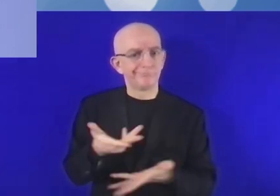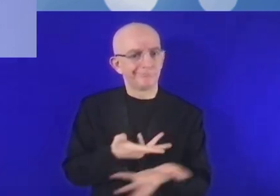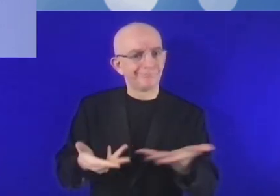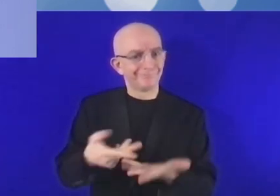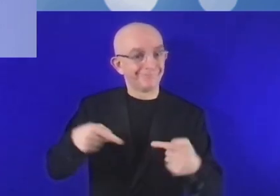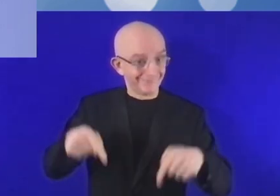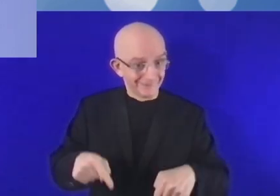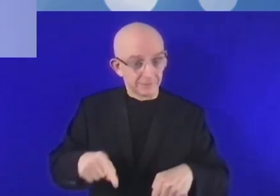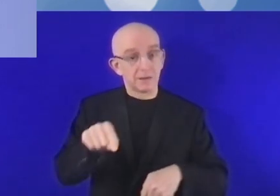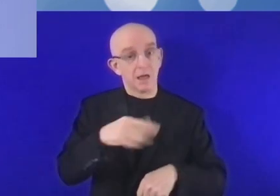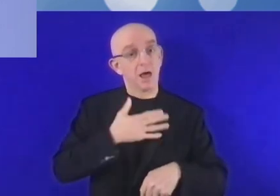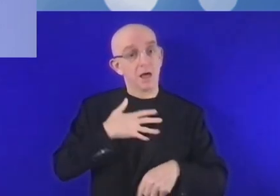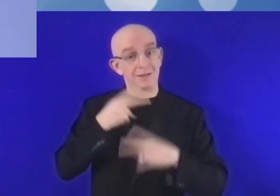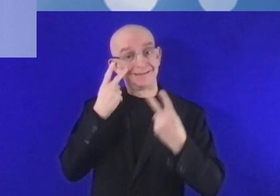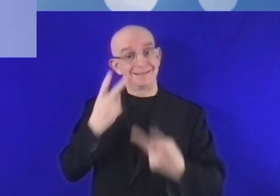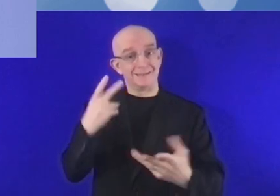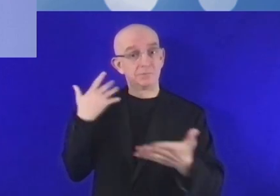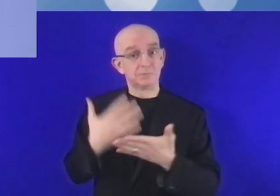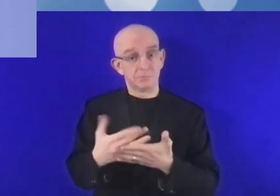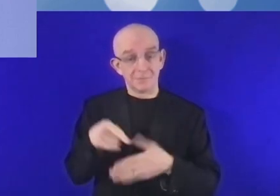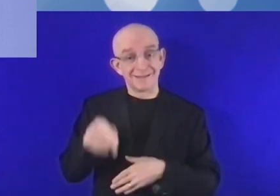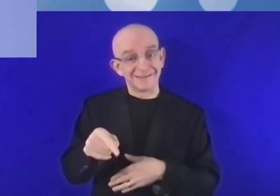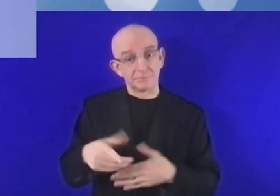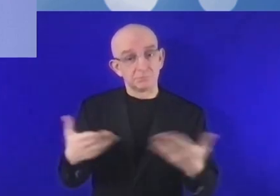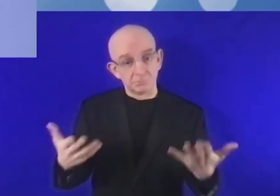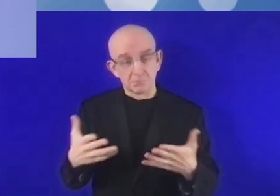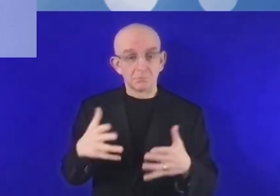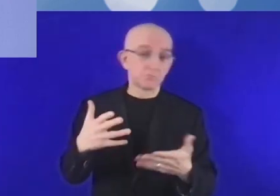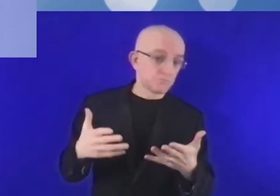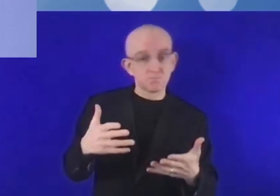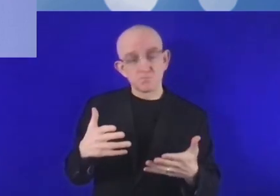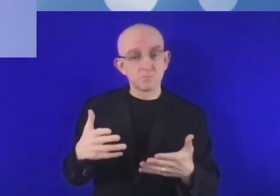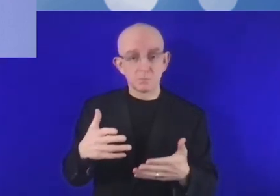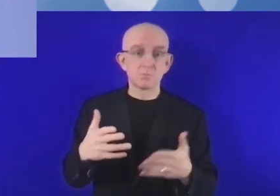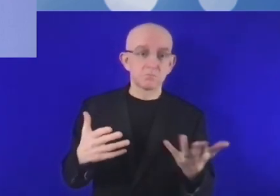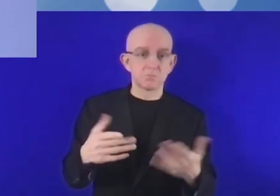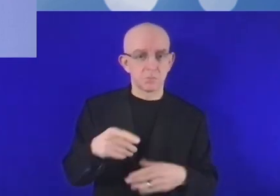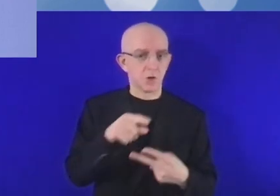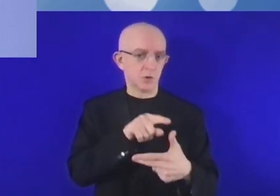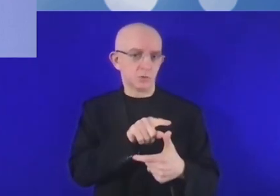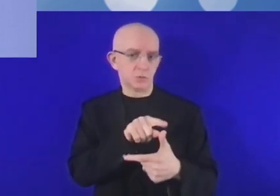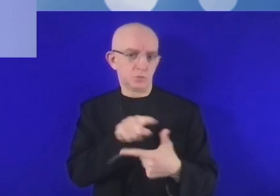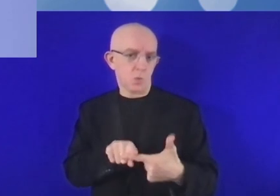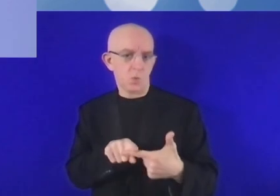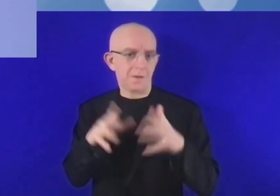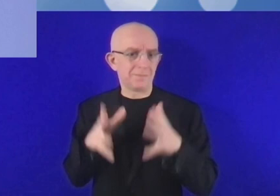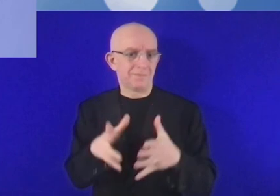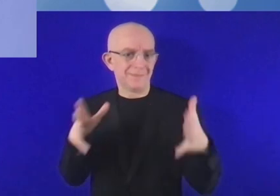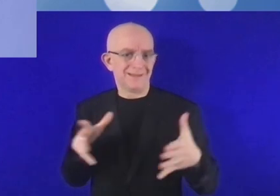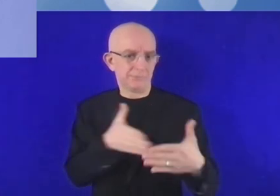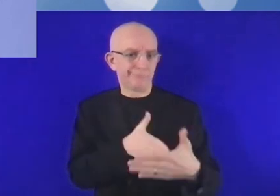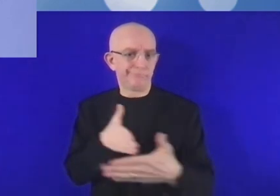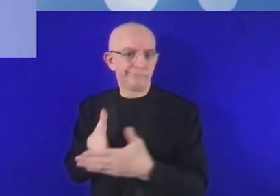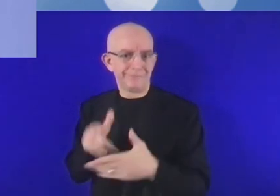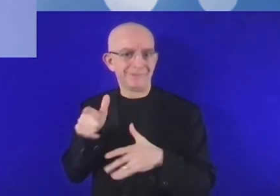représenter la Banque européenne d'investissement. Notre avis est qu'il existe des défis absolument